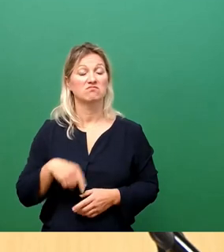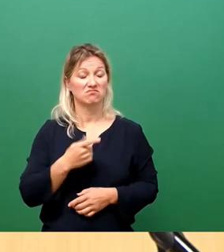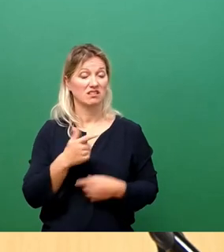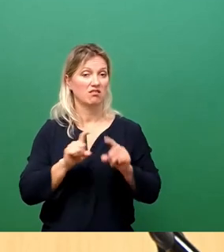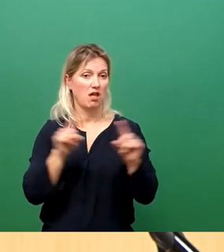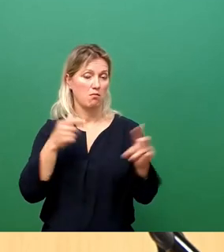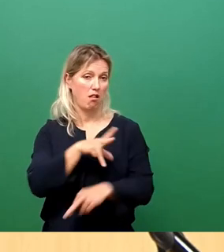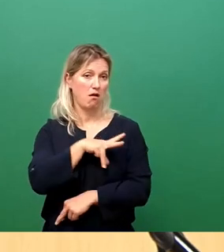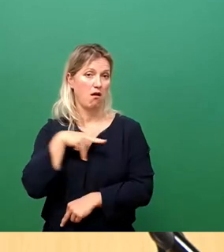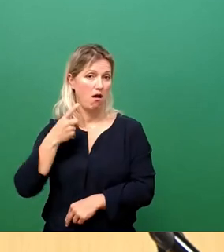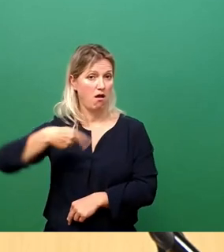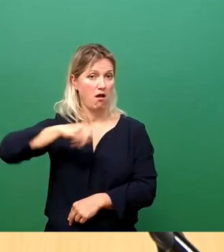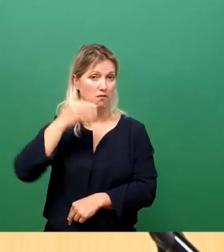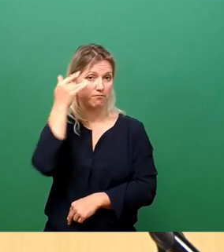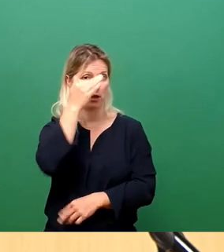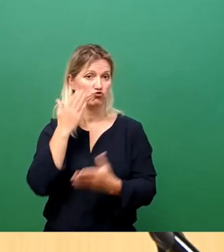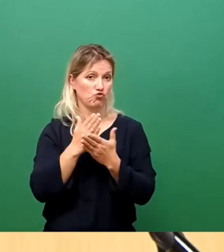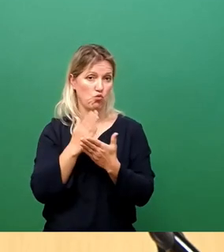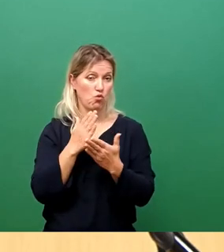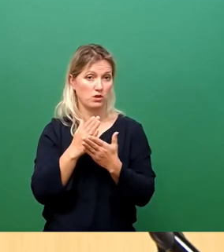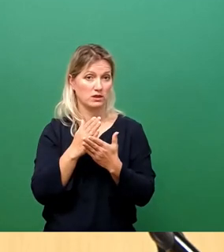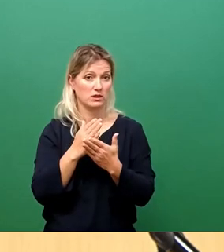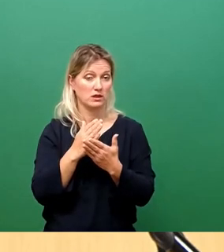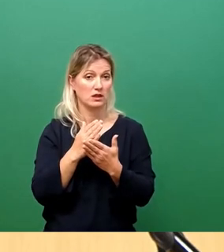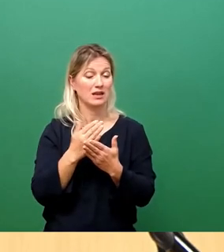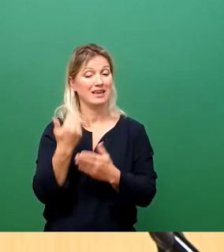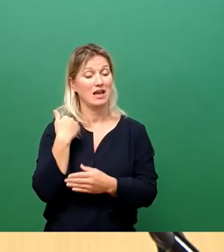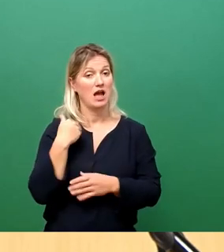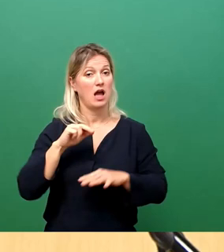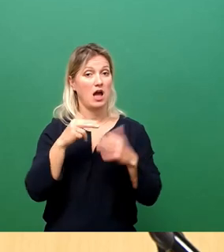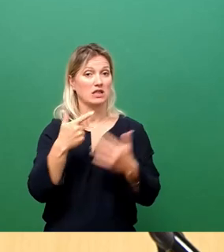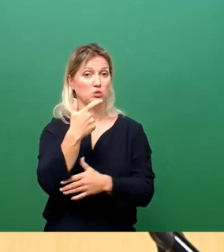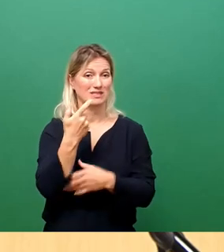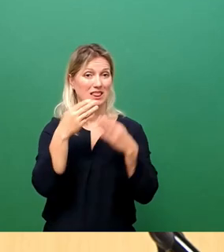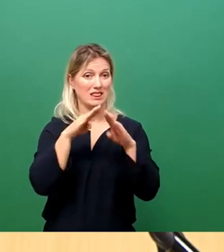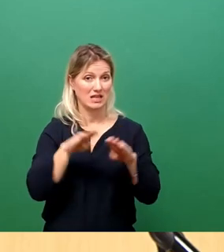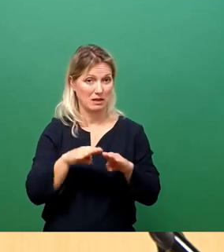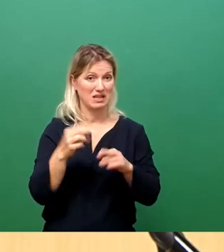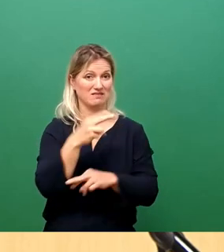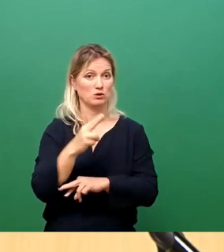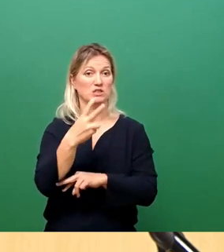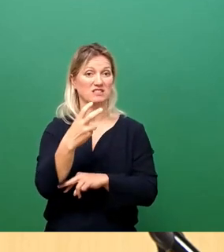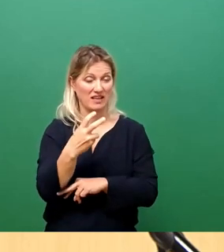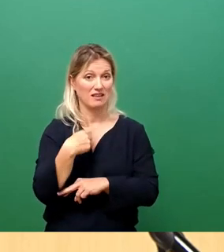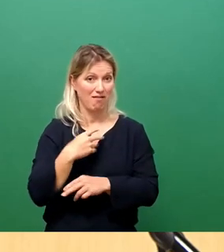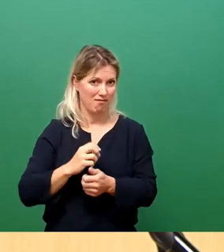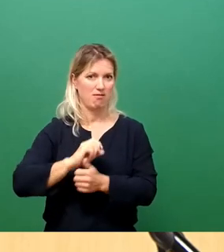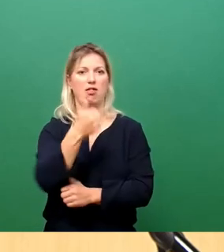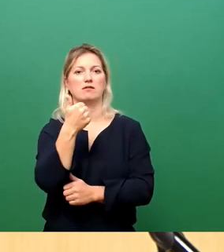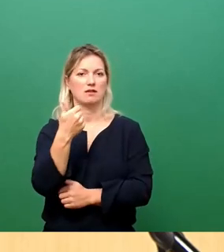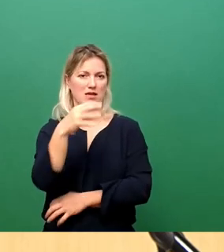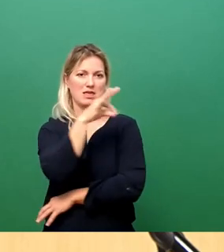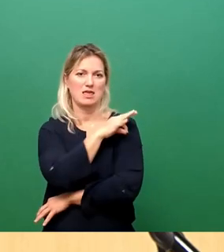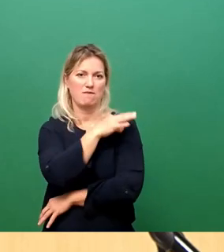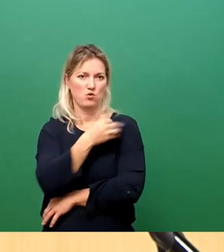am 28. Dezember 2020 die ersten Impfungen bei uns im Klinikum durchgeführt. Das